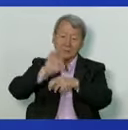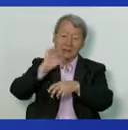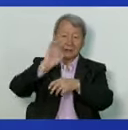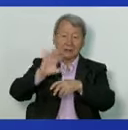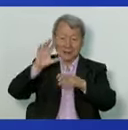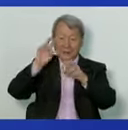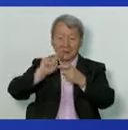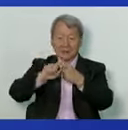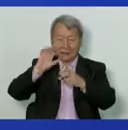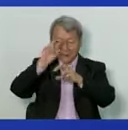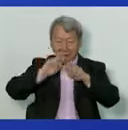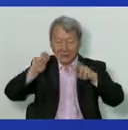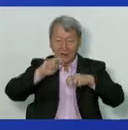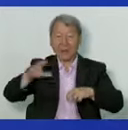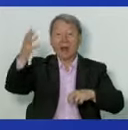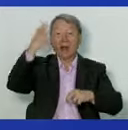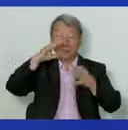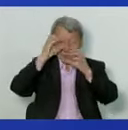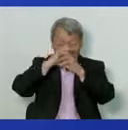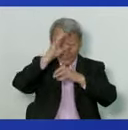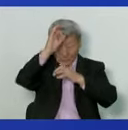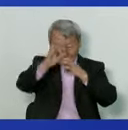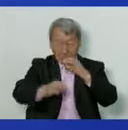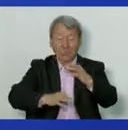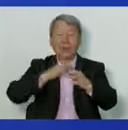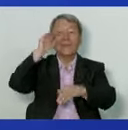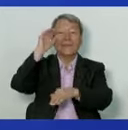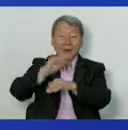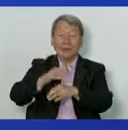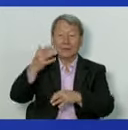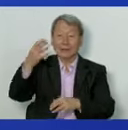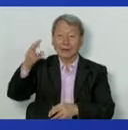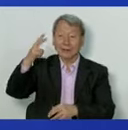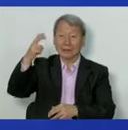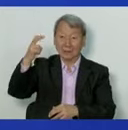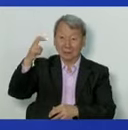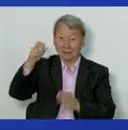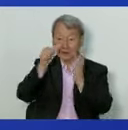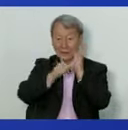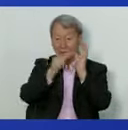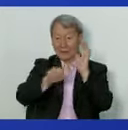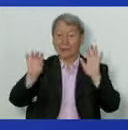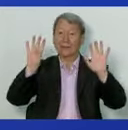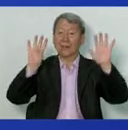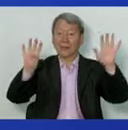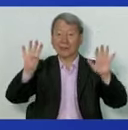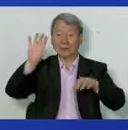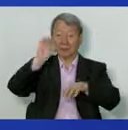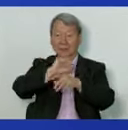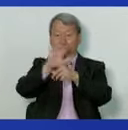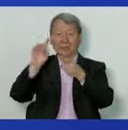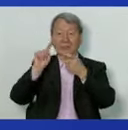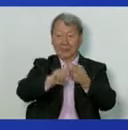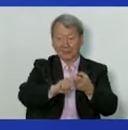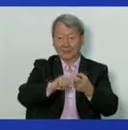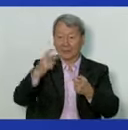коронавирусную инфекцию. В результате этих исследований выявлено еще 269 новых подтвержденных случаев,